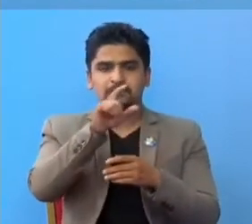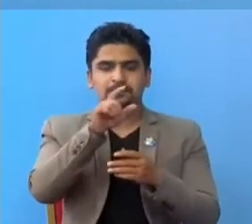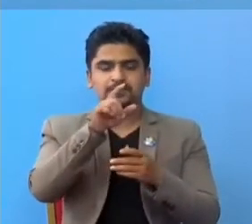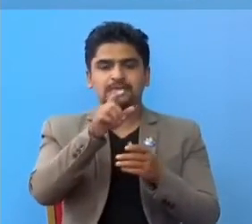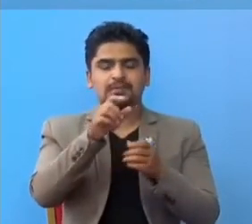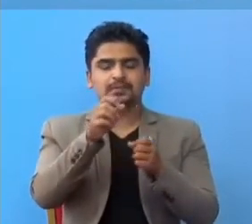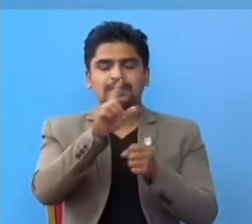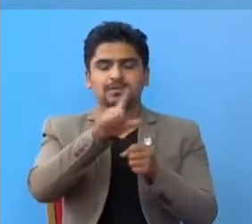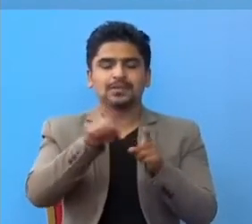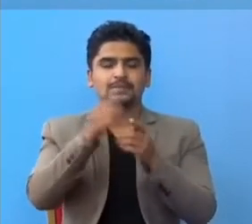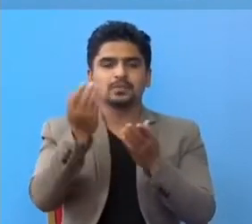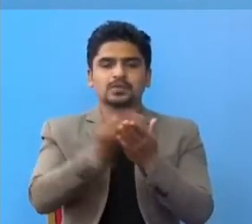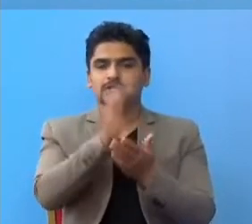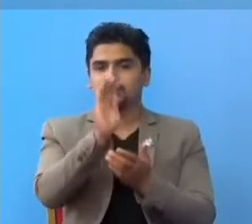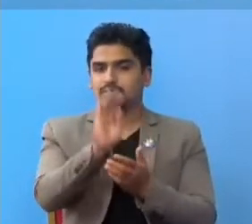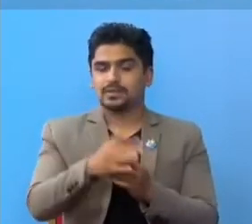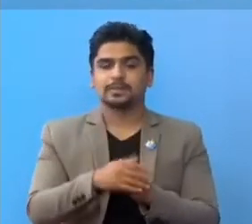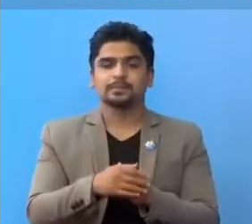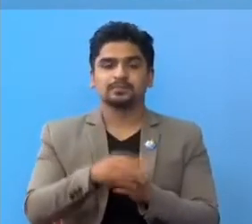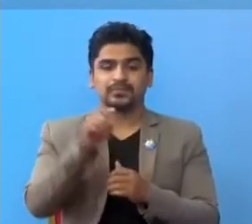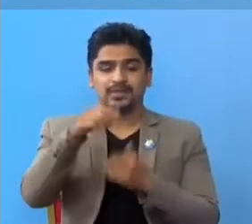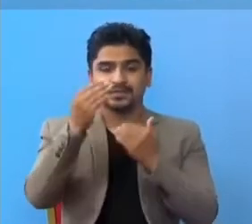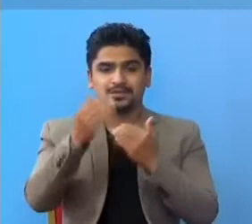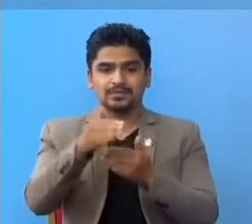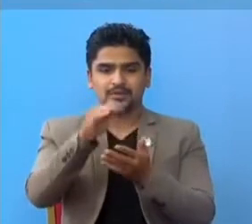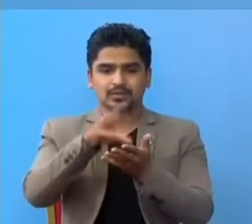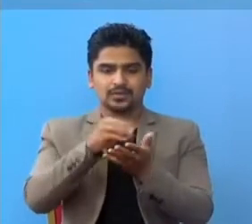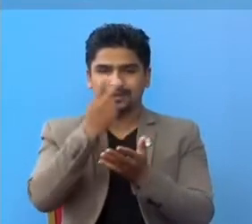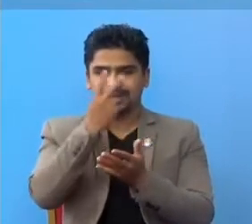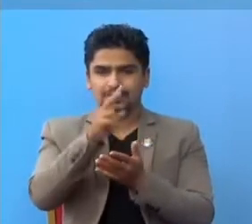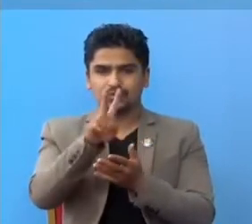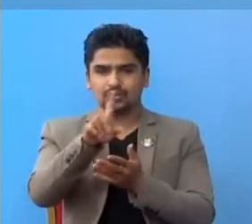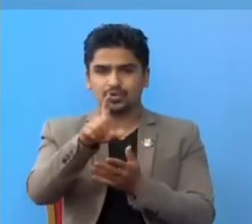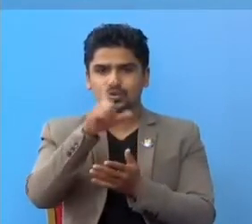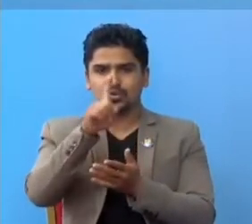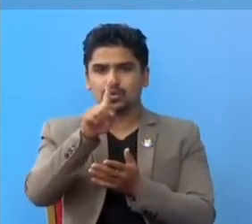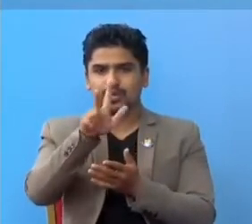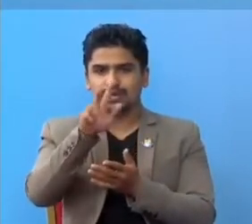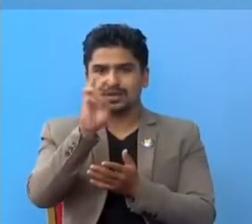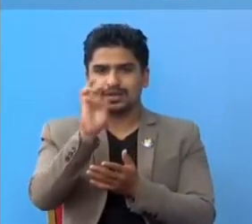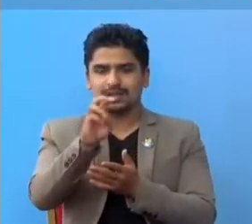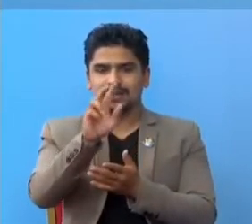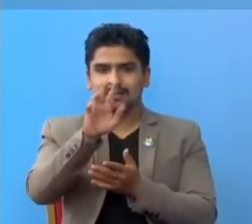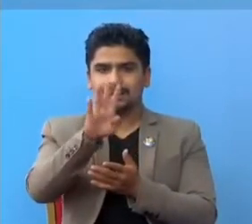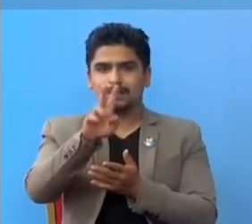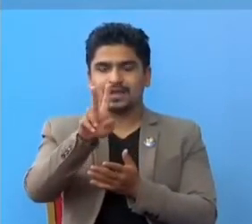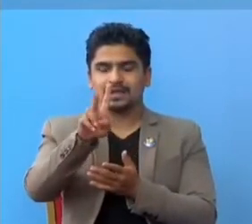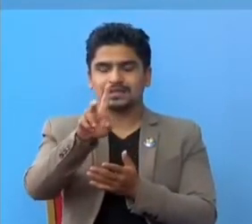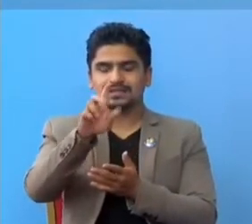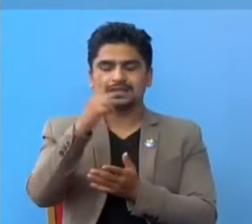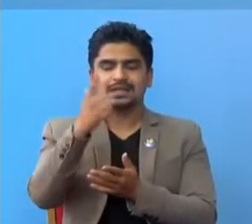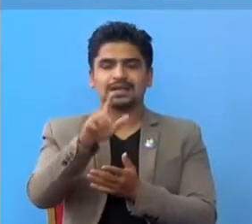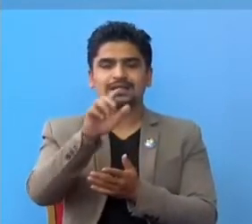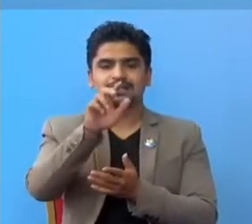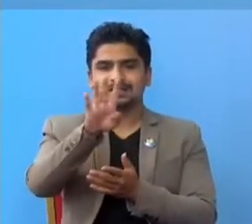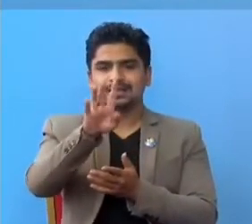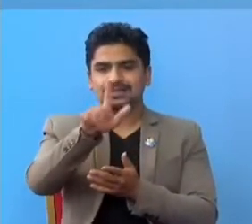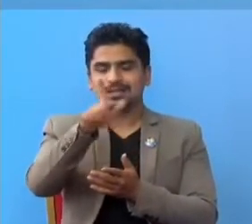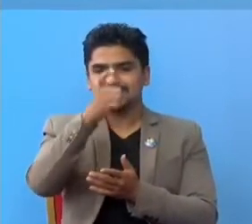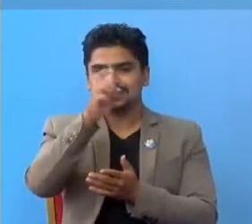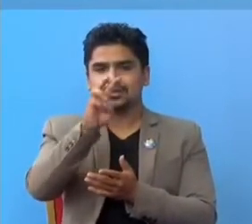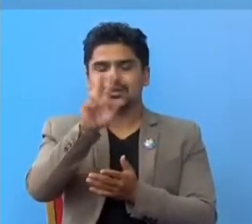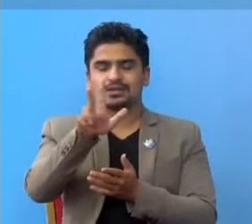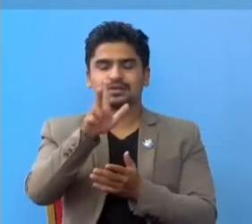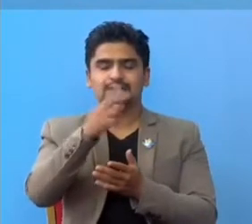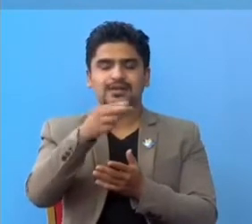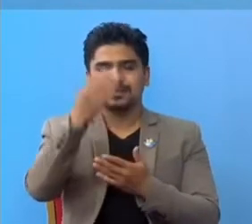अर्शुत रहन संकेको चाहिना आजा सम्मको तत्यांक्या हर्दा दुई करोड अठार लाग वैलिस अजार सासे एक जार जाना बेक्तिवरू COVID-19